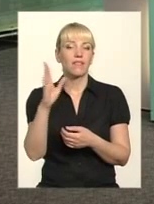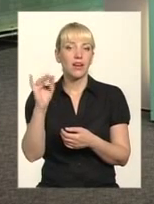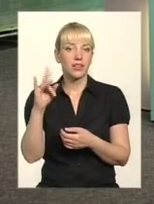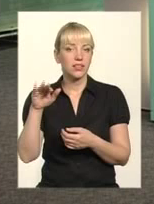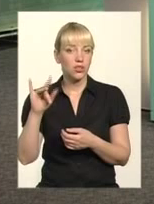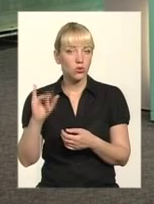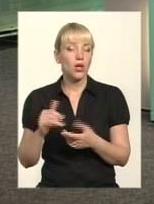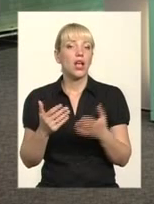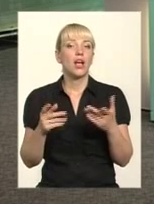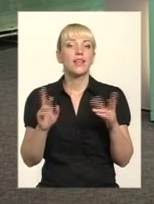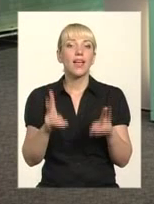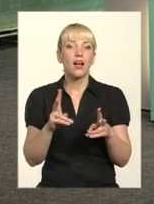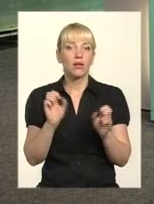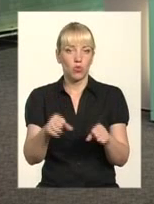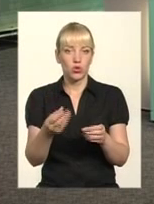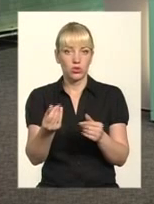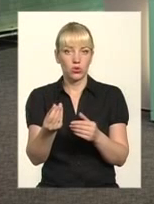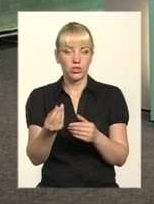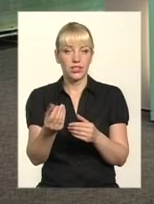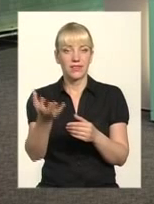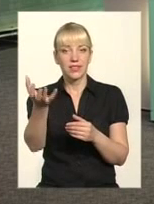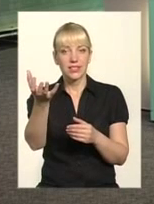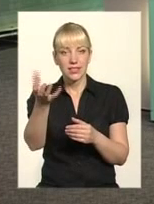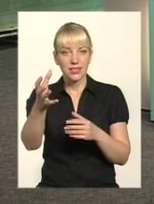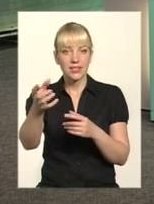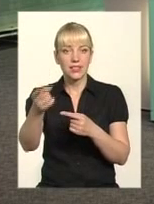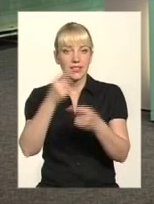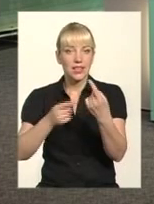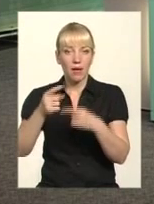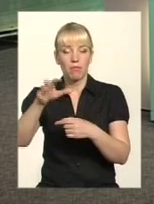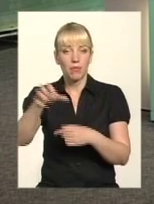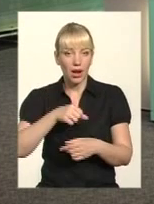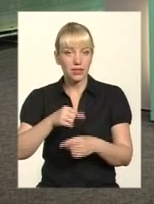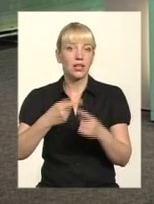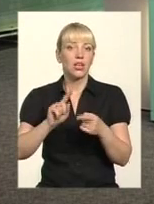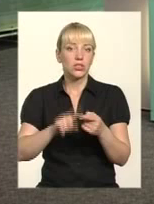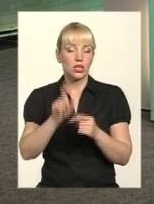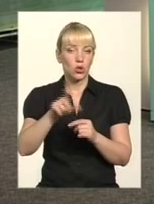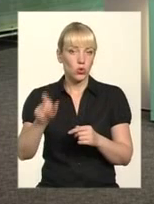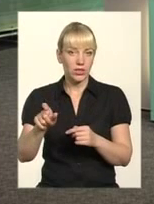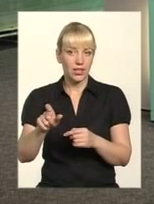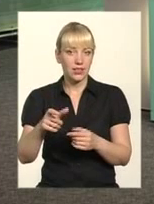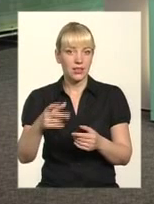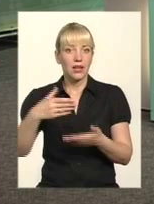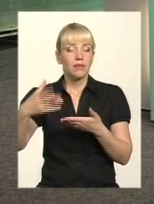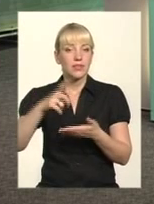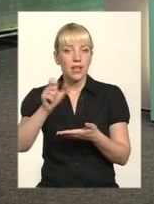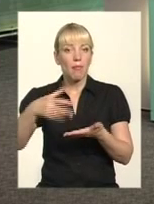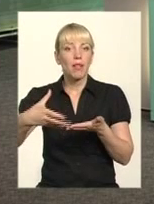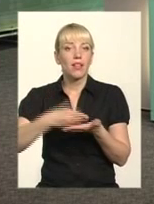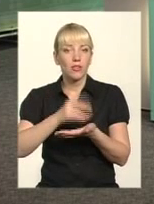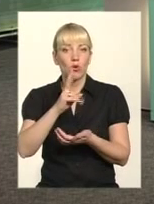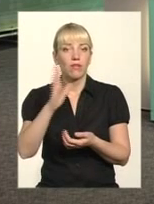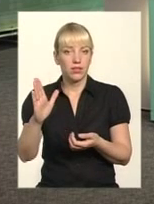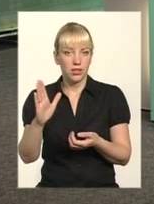ці борги, з них можна стягнути, як вирішується це питання і як воно прописано в законі? Значить,